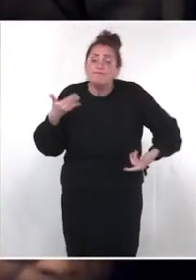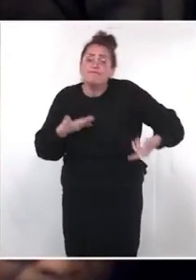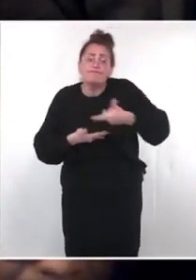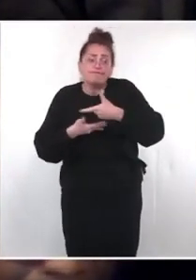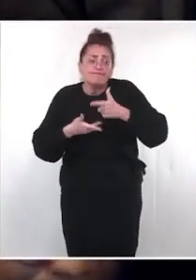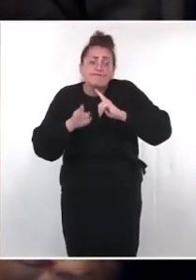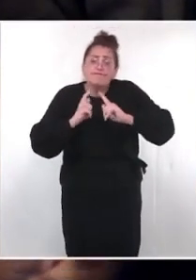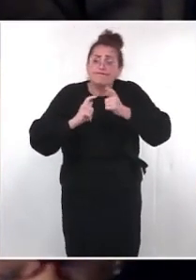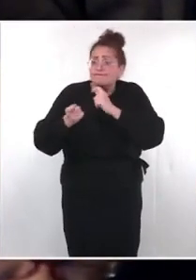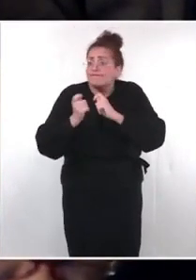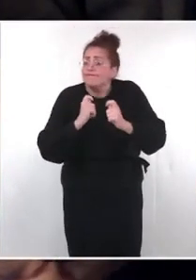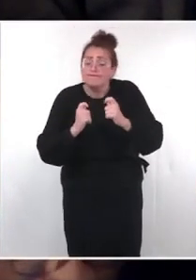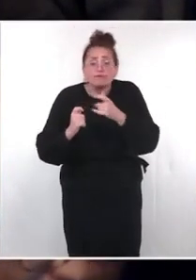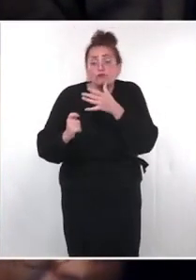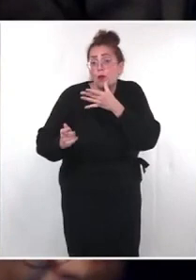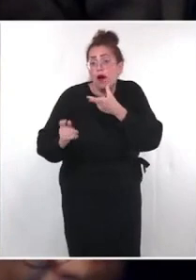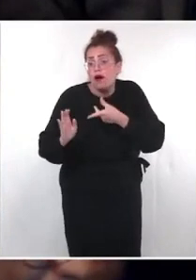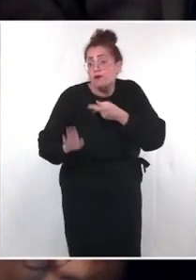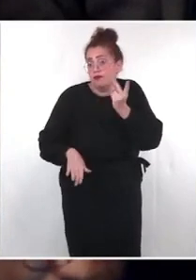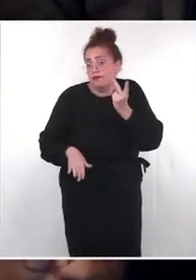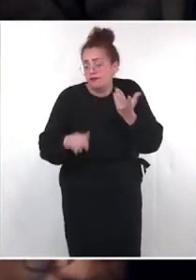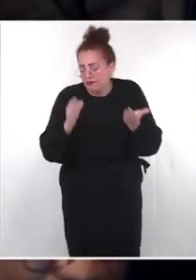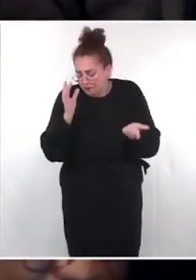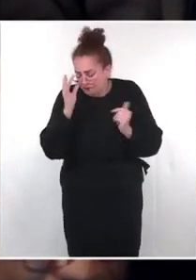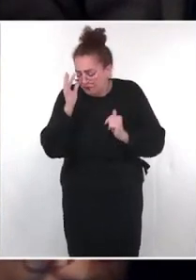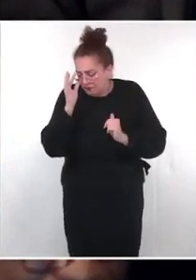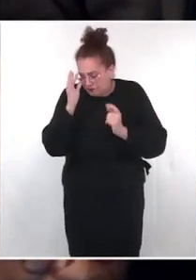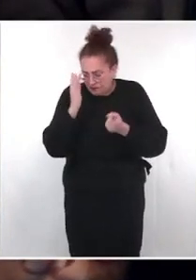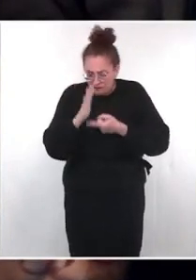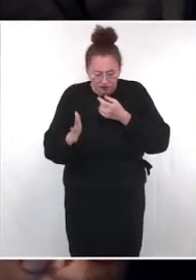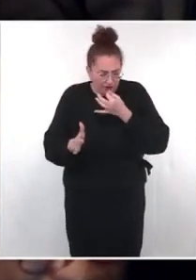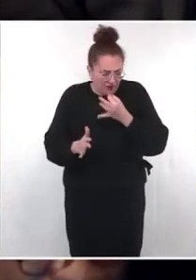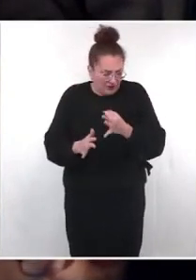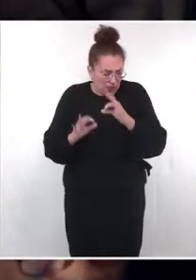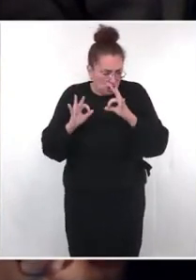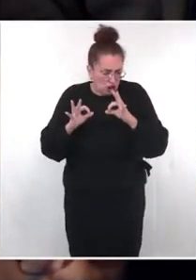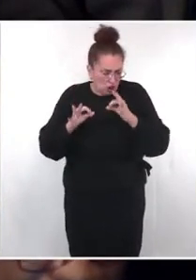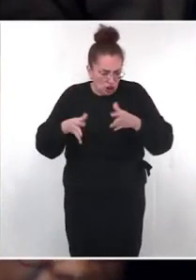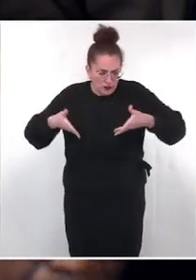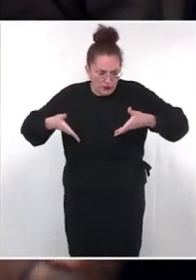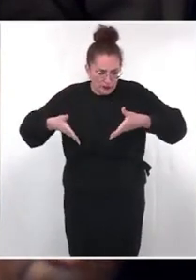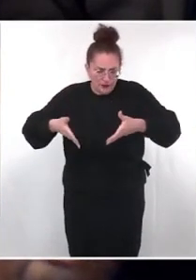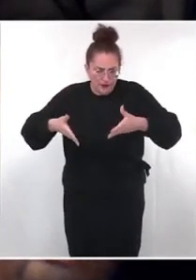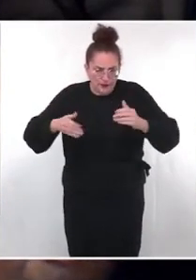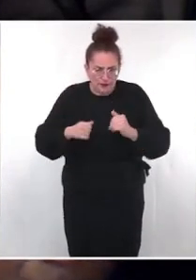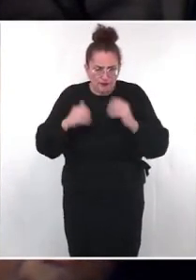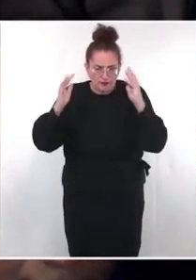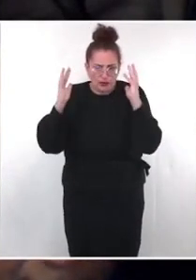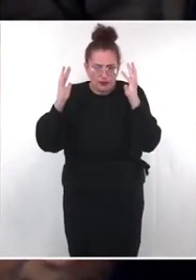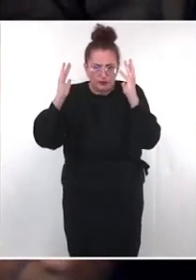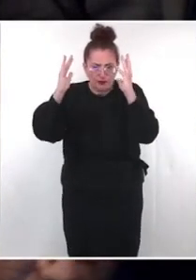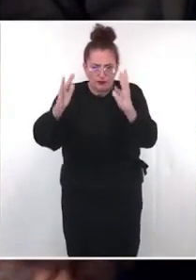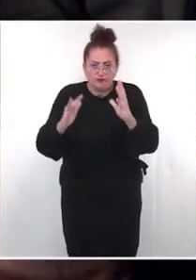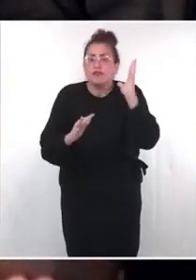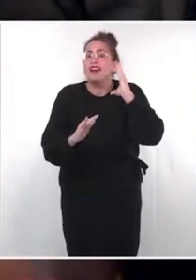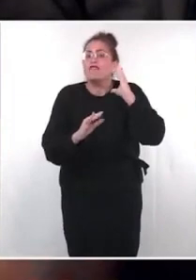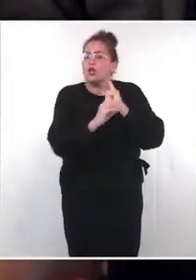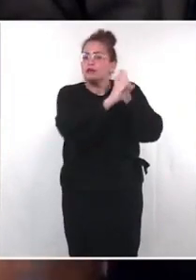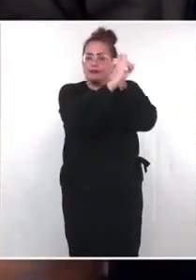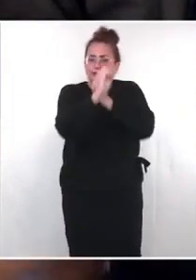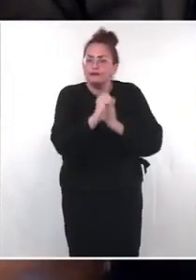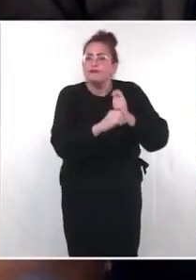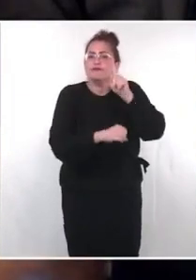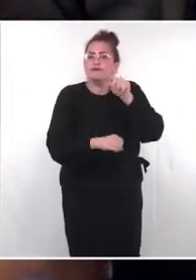enfin je terminerai sur une idée que j'évoque de nouveau ici. Il y avait sur ces allées une statue, celle de Gambetta, qui était